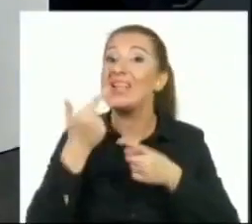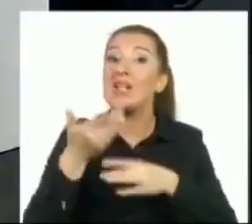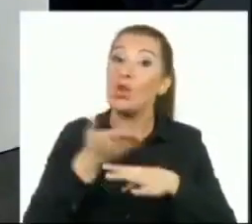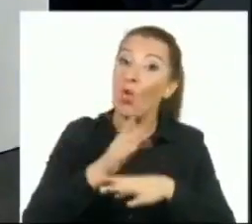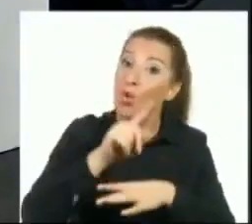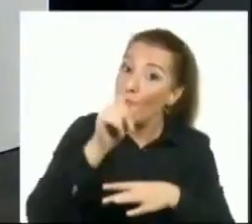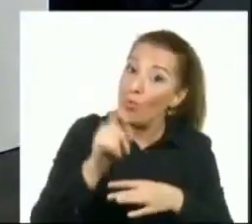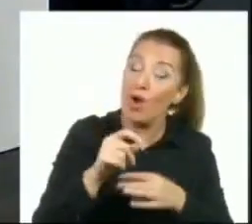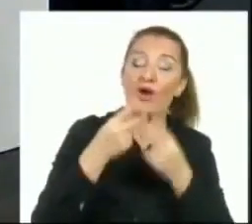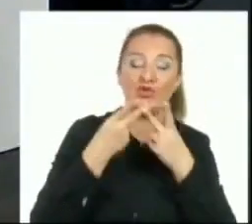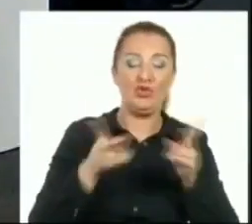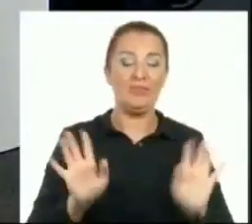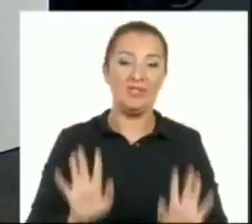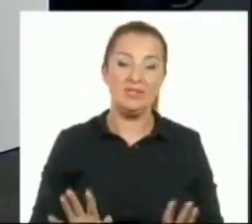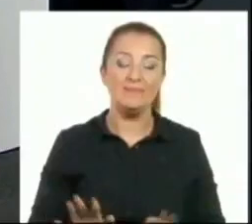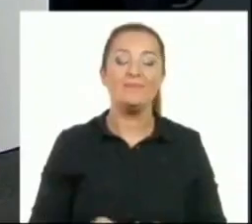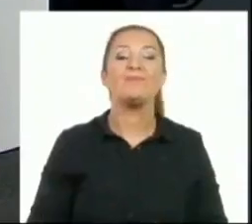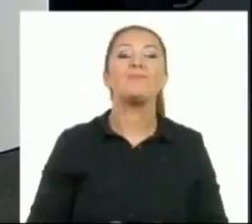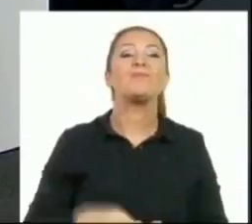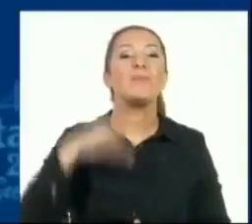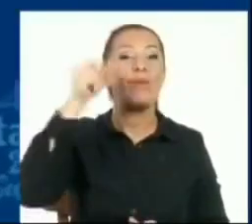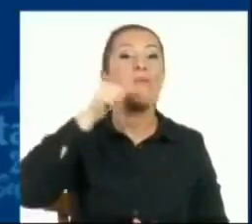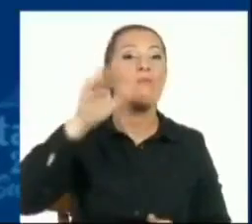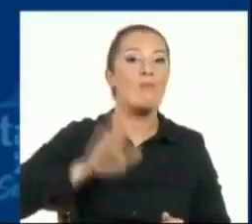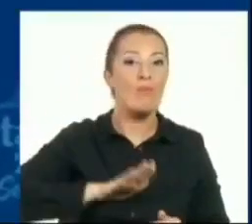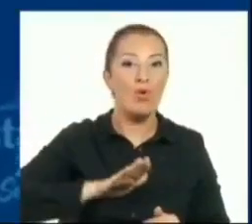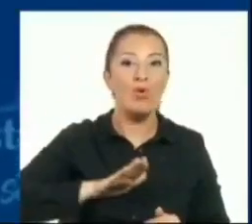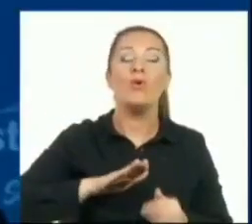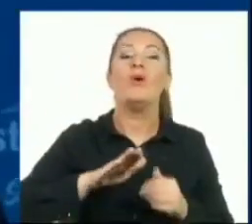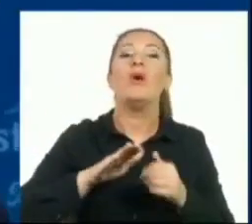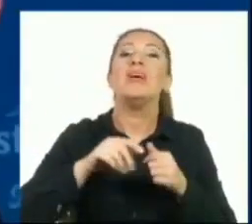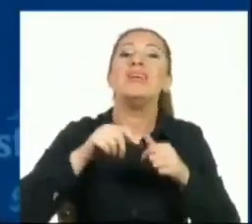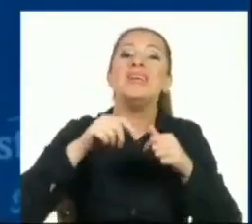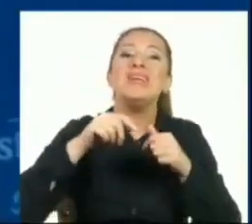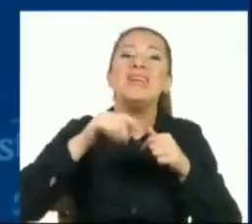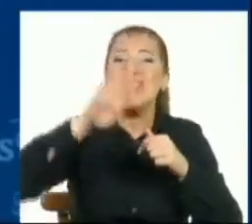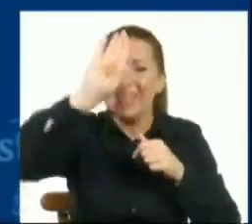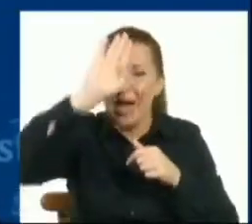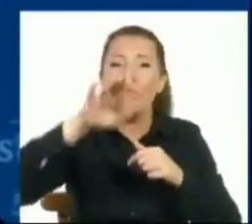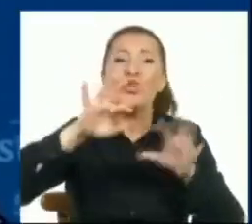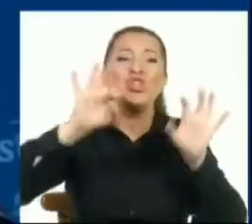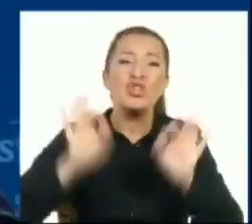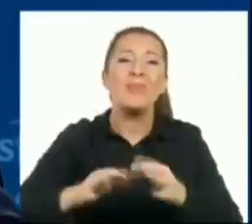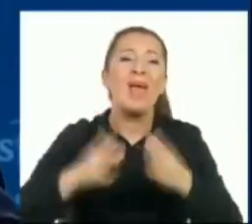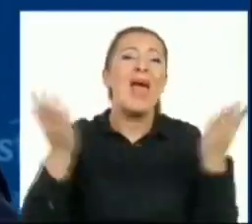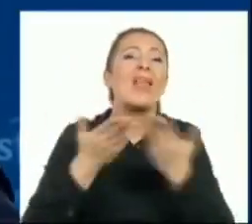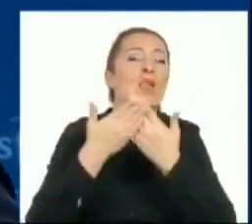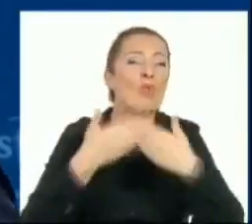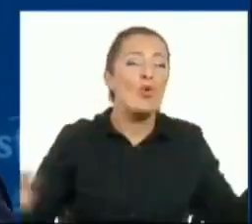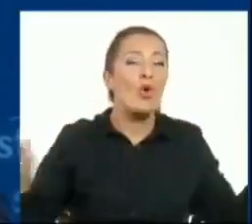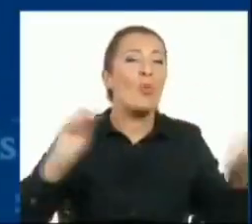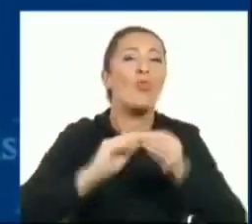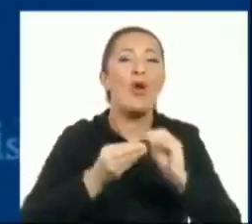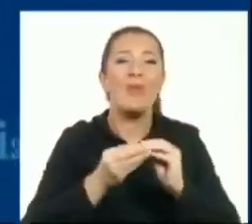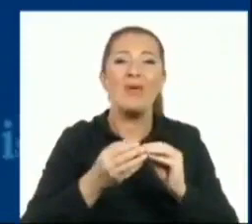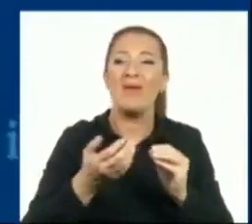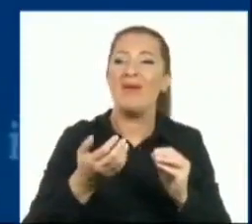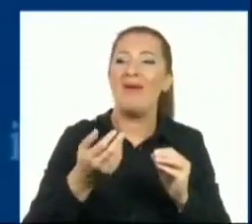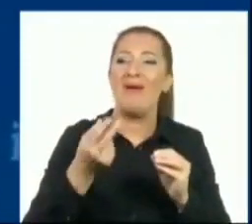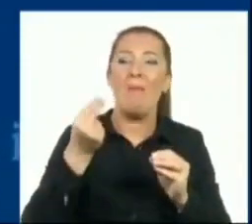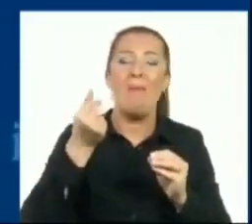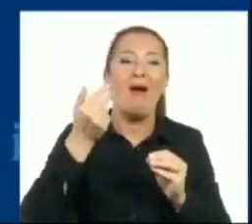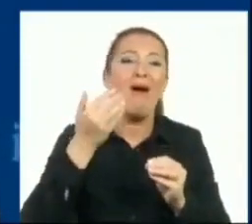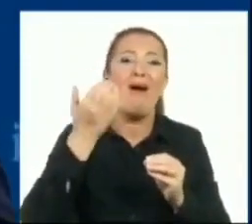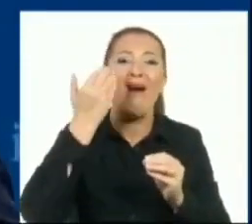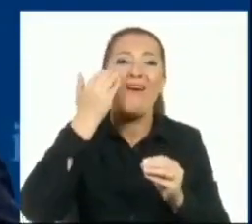Öncelikle şunu söyleyeyim. İstanbul'un şu an en büyük sorunu yoksulluk. Ve mali süreciyle ilgili derin